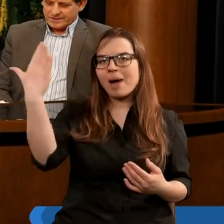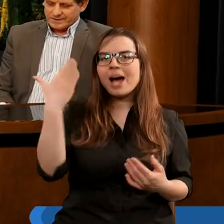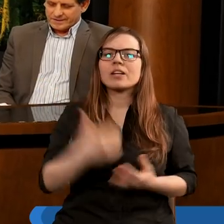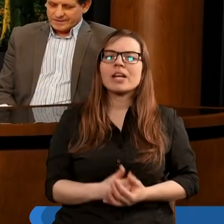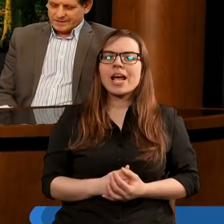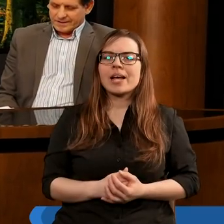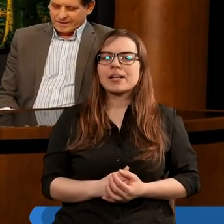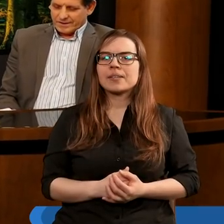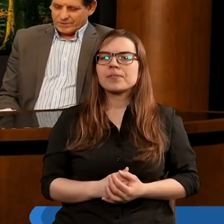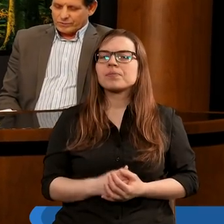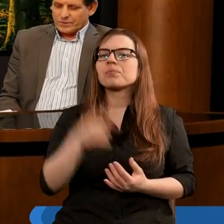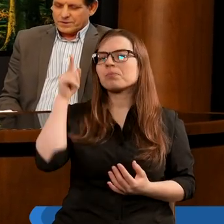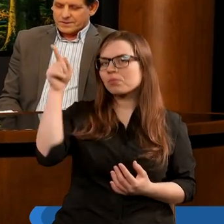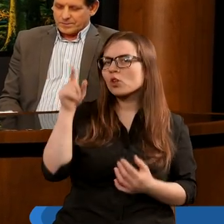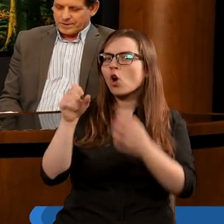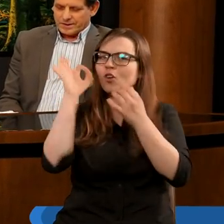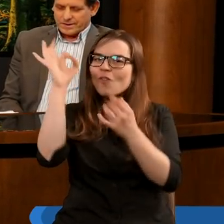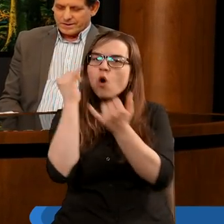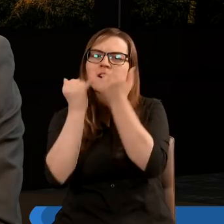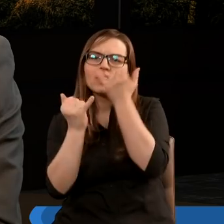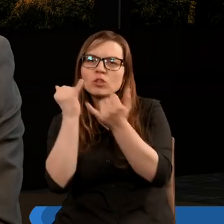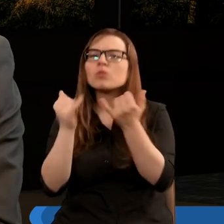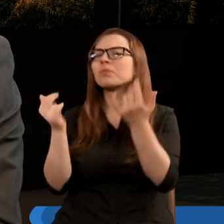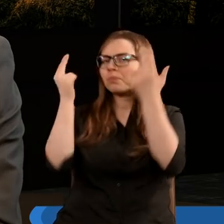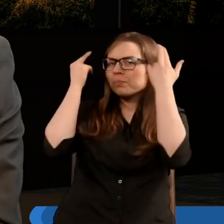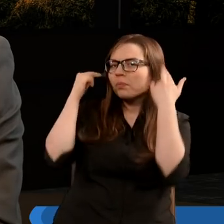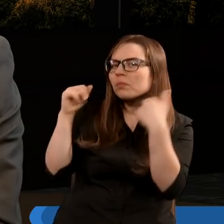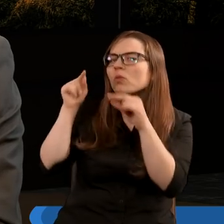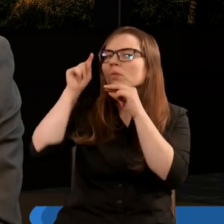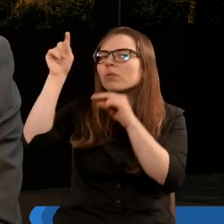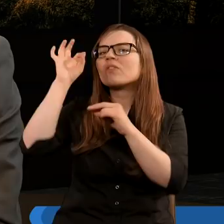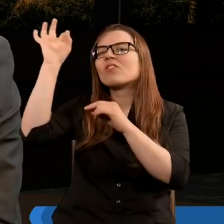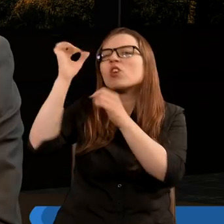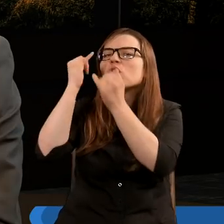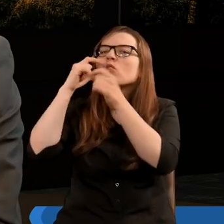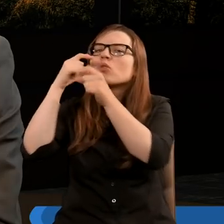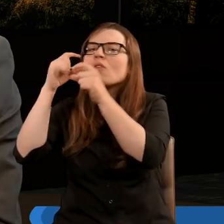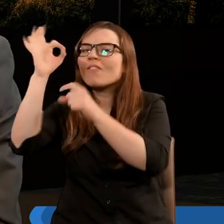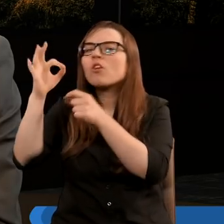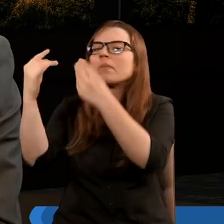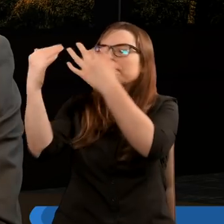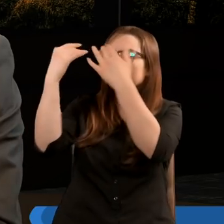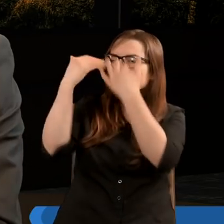Panie, u Twoich stóp pragniemy zajrzeć do słowa Twojego.